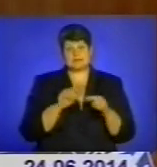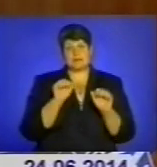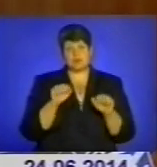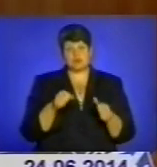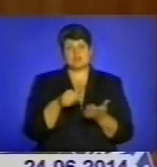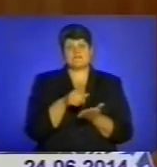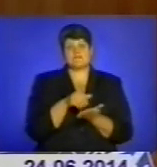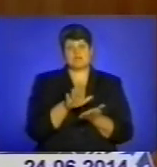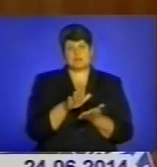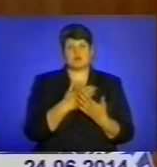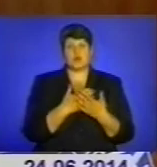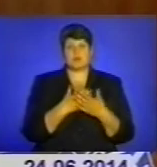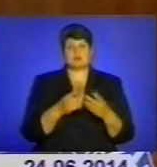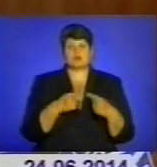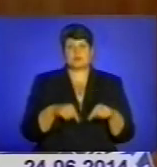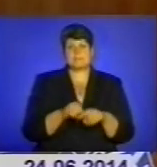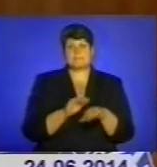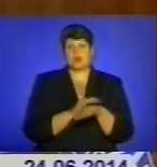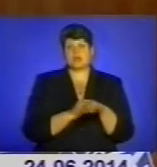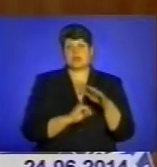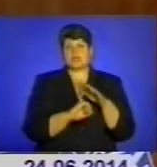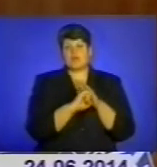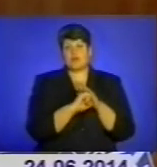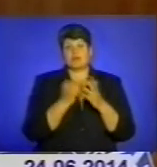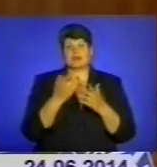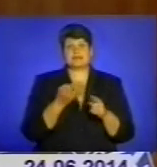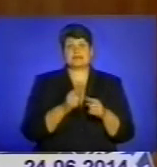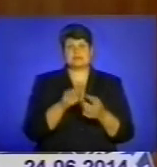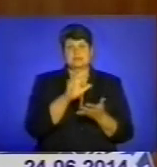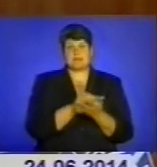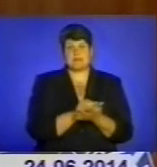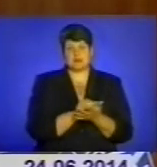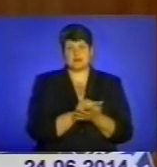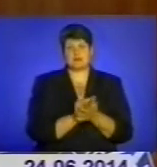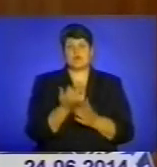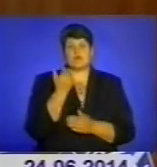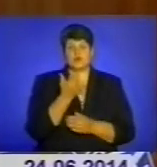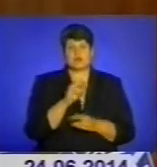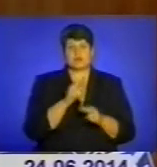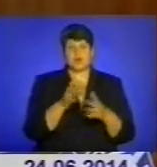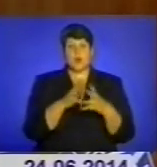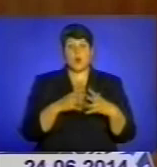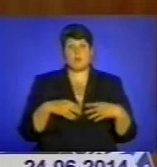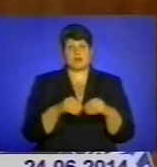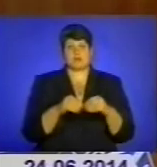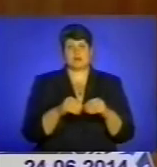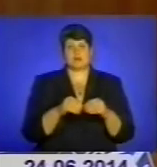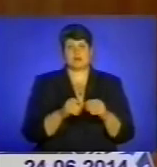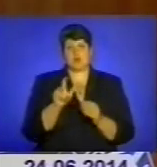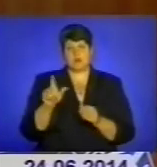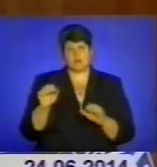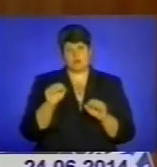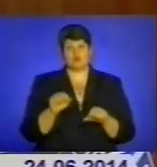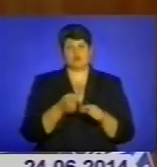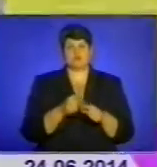відмовитися громадська організація, благодійний фонд, які цим займаються. Вони, як об'єднання громадян, можуть це зробити.